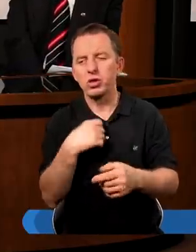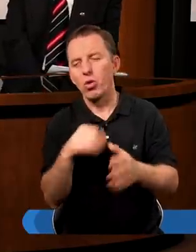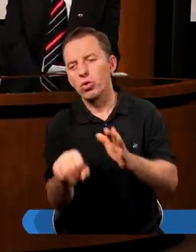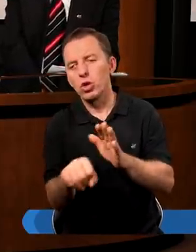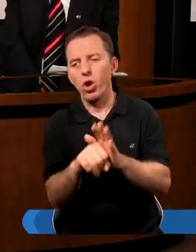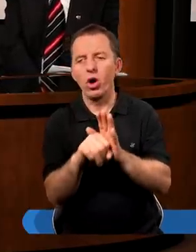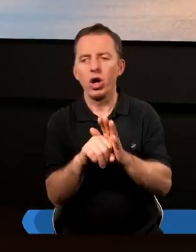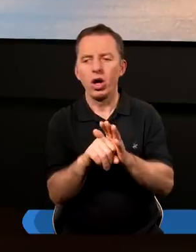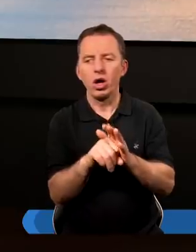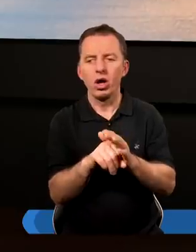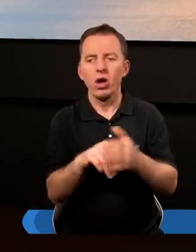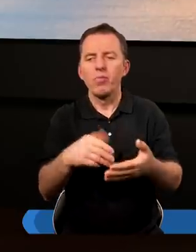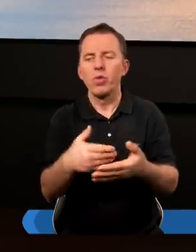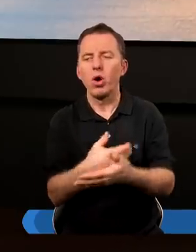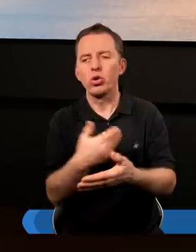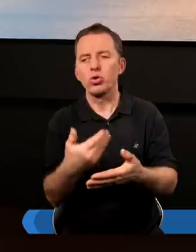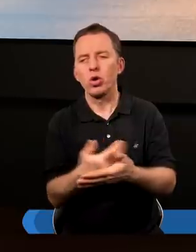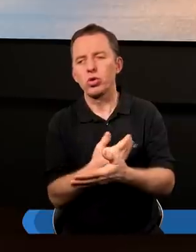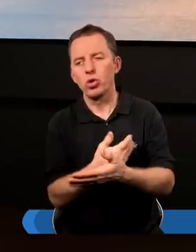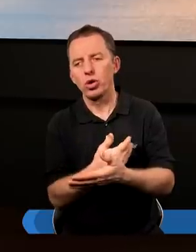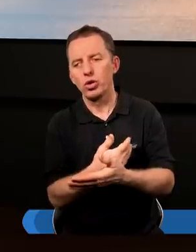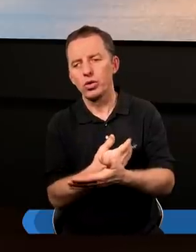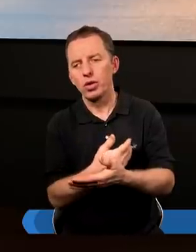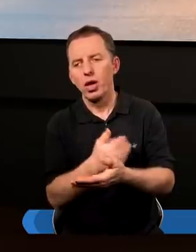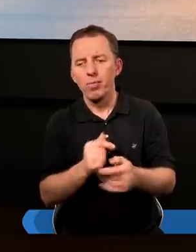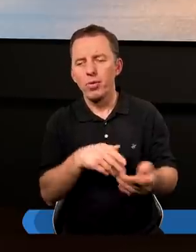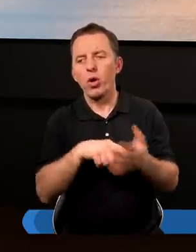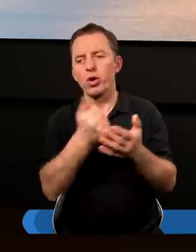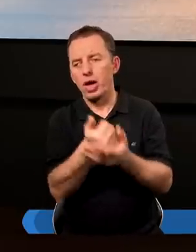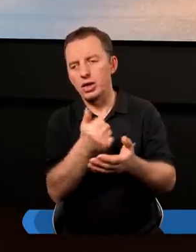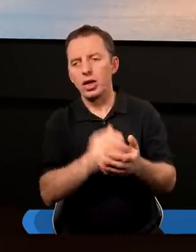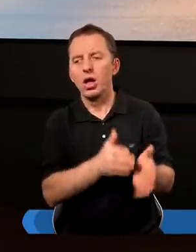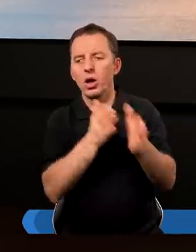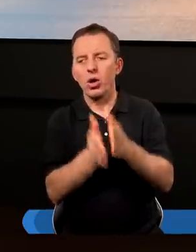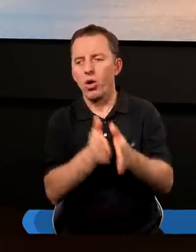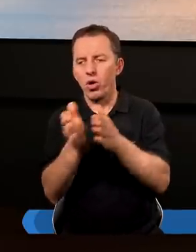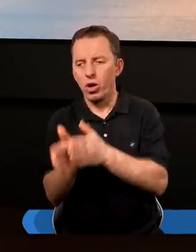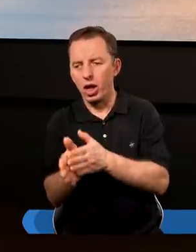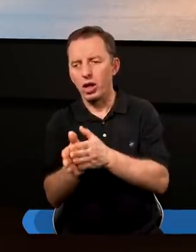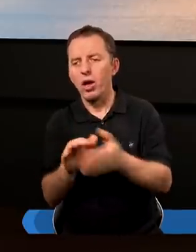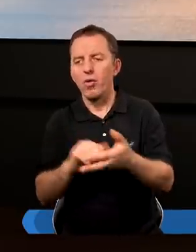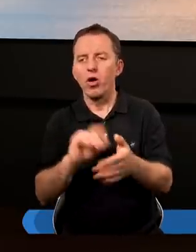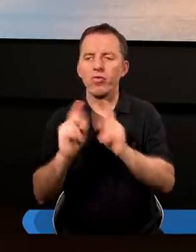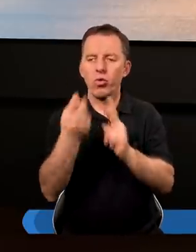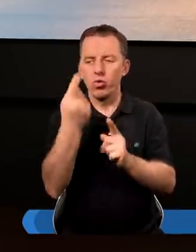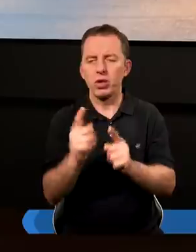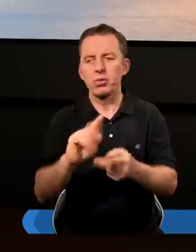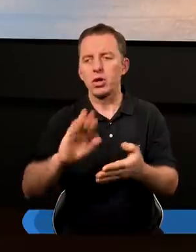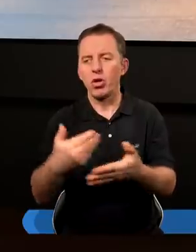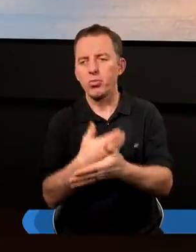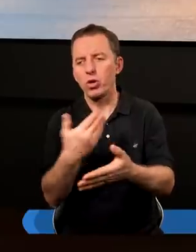początku, po raz kolejny odwołujemy się do początku